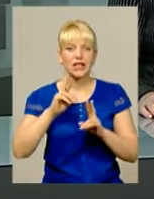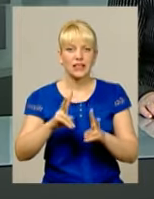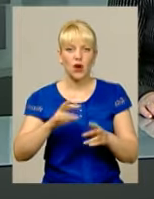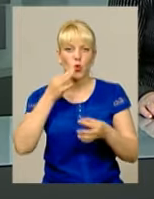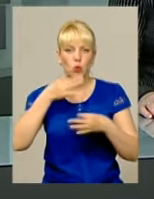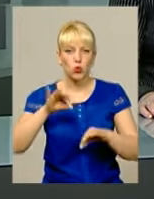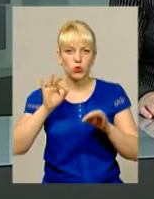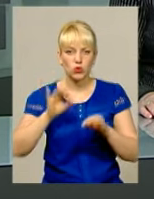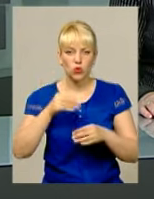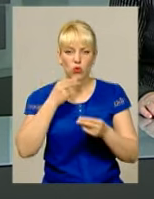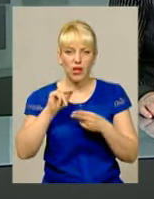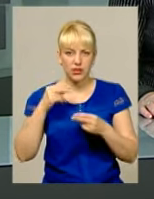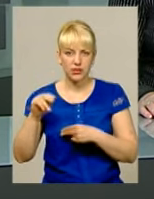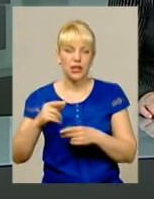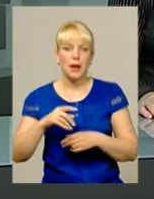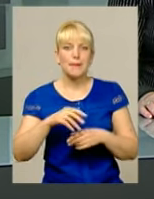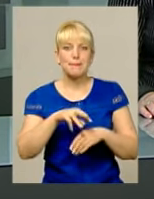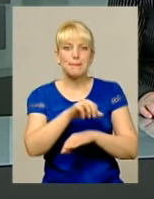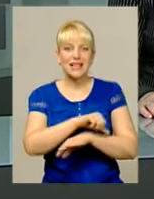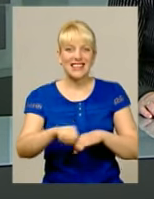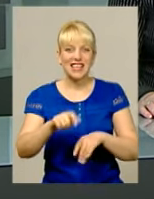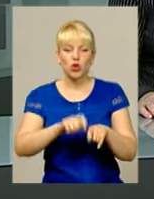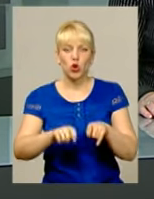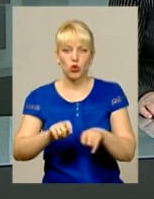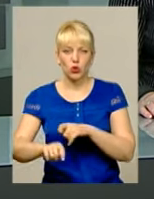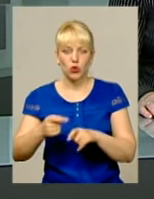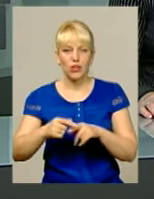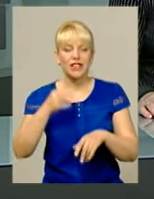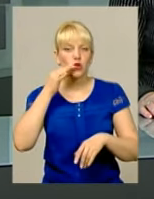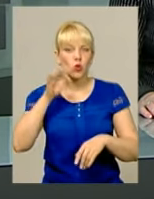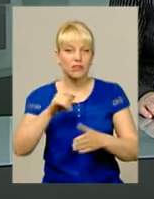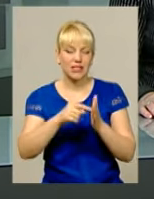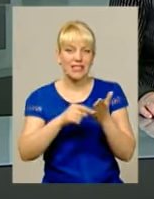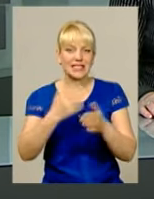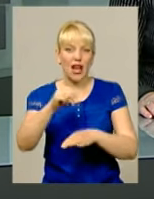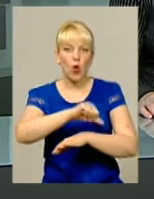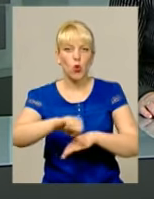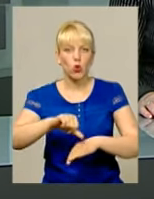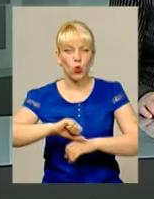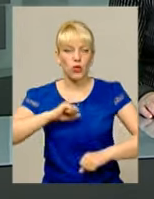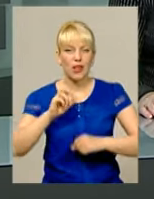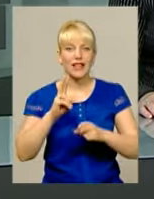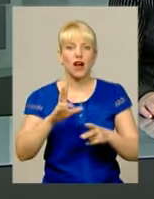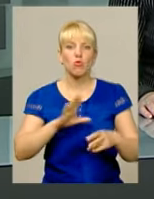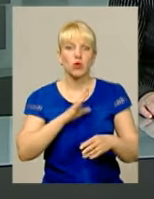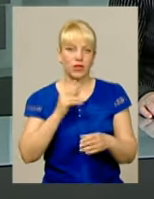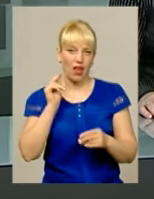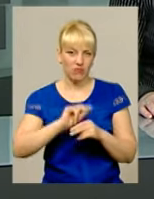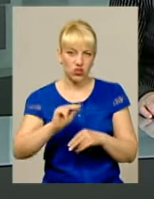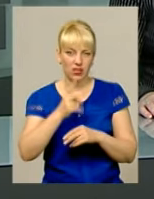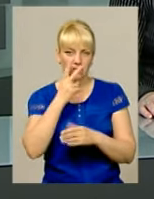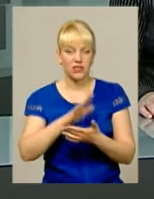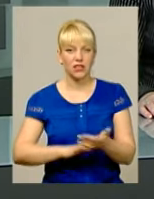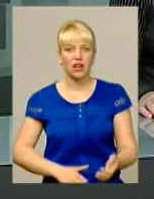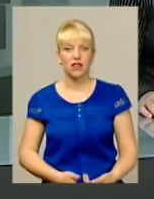удосконалити митний контроль Досвідом ділилися і їхні закордонні колеги, як саме відбувалися навчання в нашому наступному